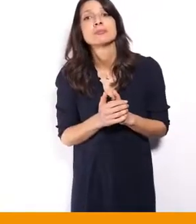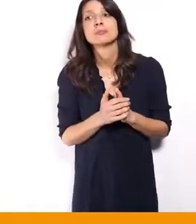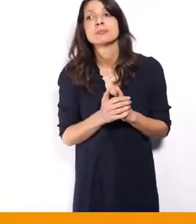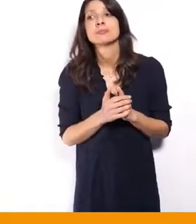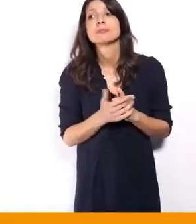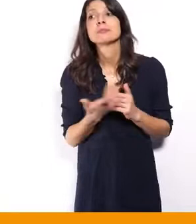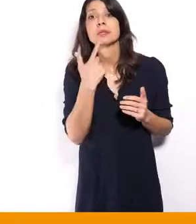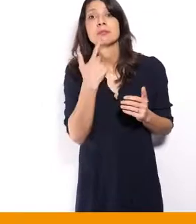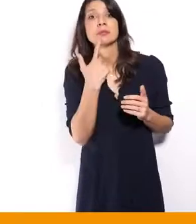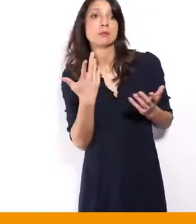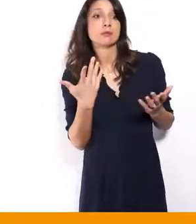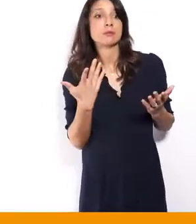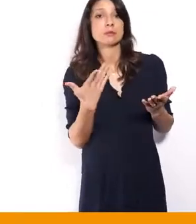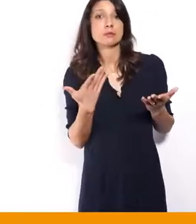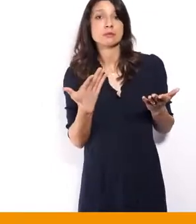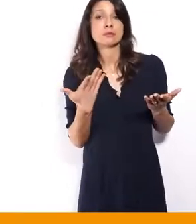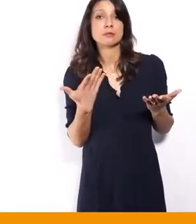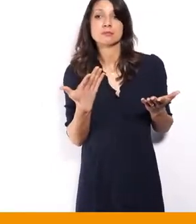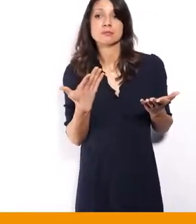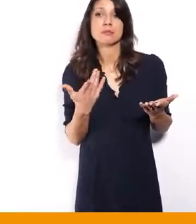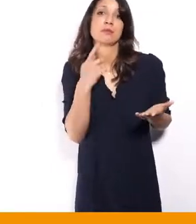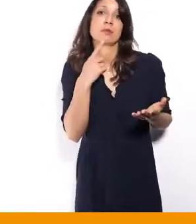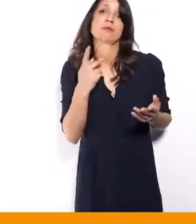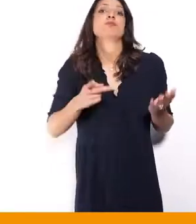conclusion, j'aurais juste envie de dire que,